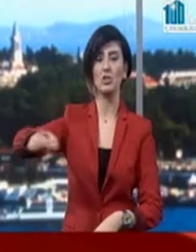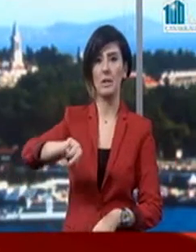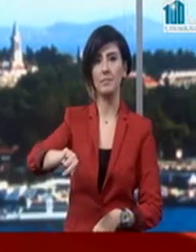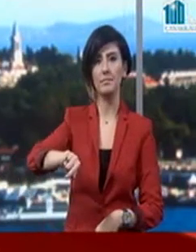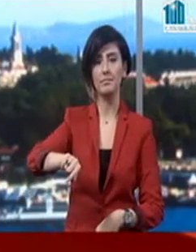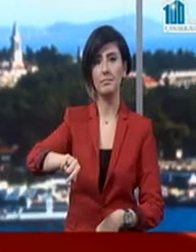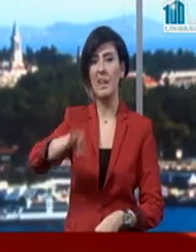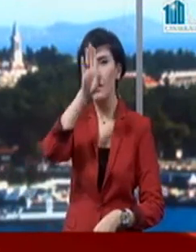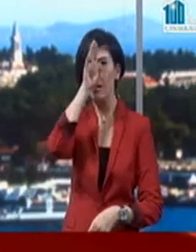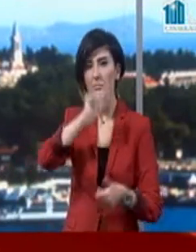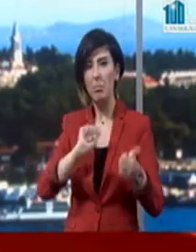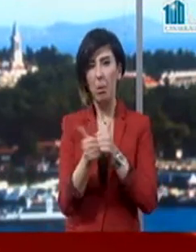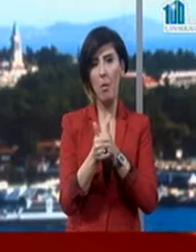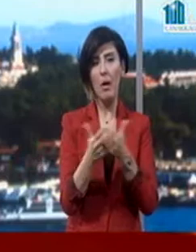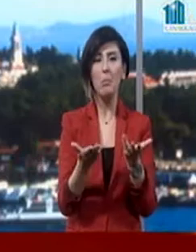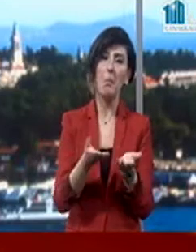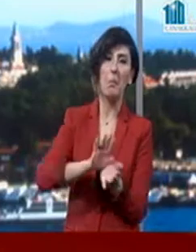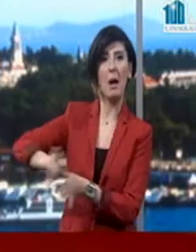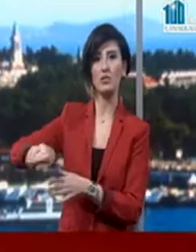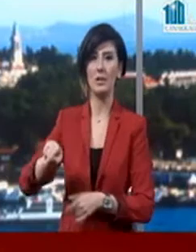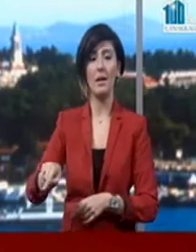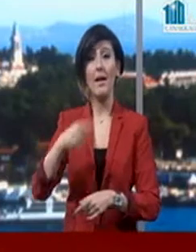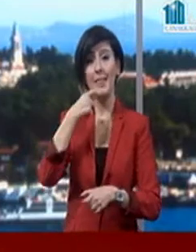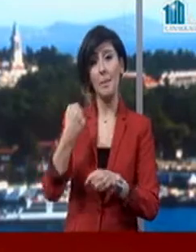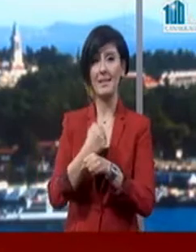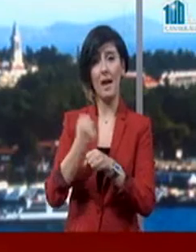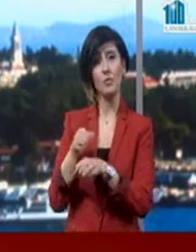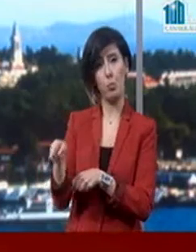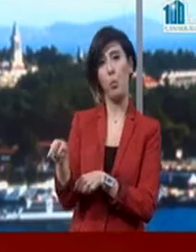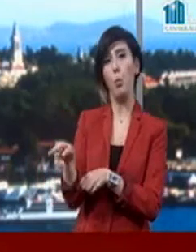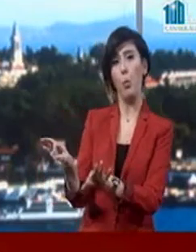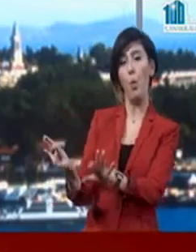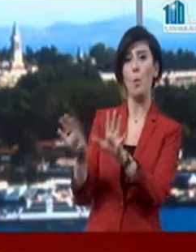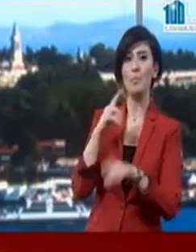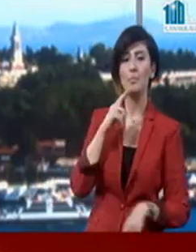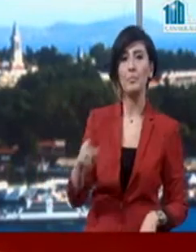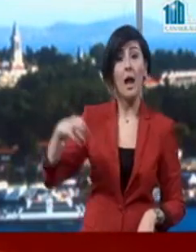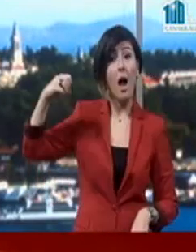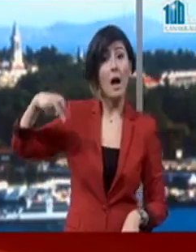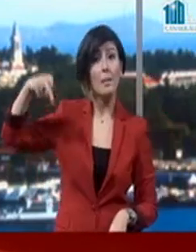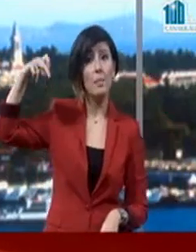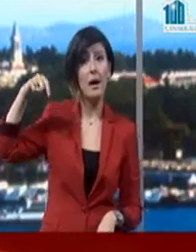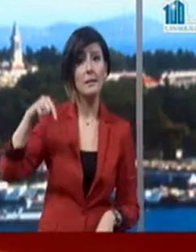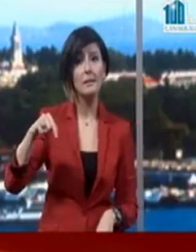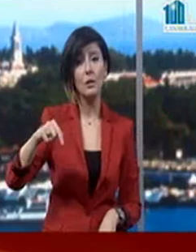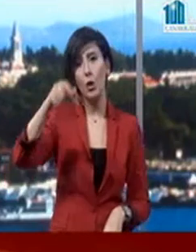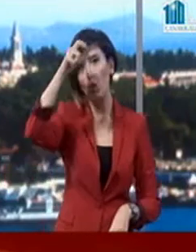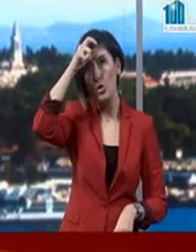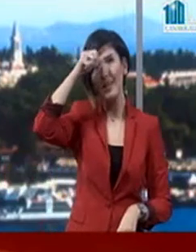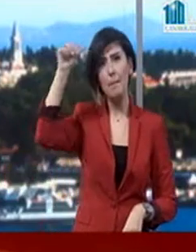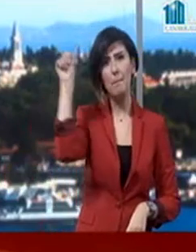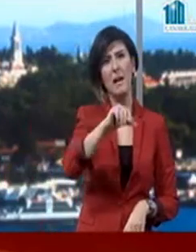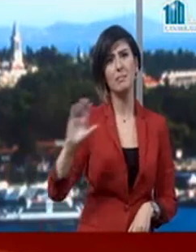Provokatif dil başka bir şeydir. Demirtaş'ın yaptığı biraz budur. AK Parti kaybetsin de, ülke batarsa batsın